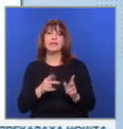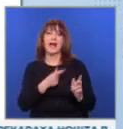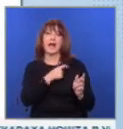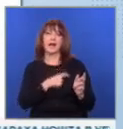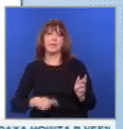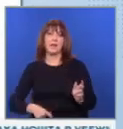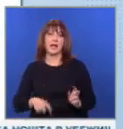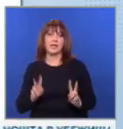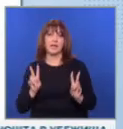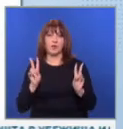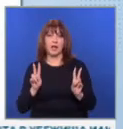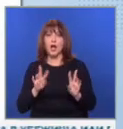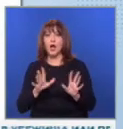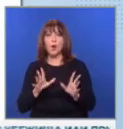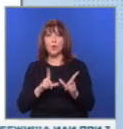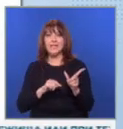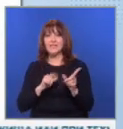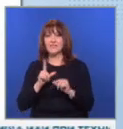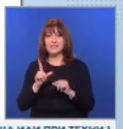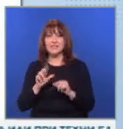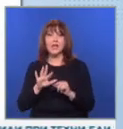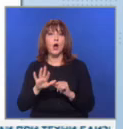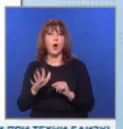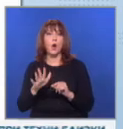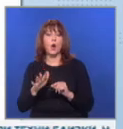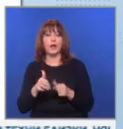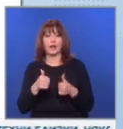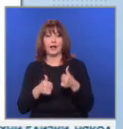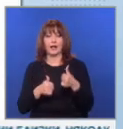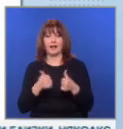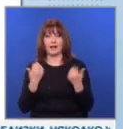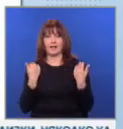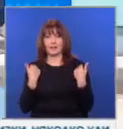демократите и дори кои звезди, кой кандидат подкрепят.